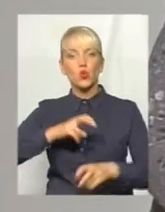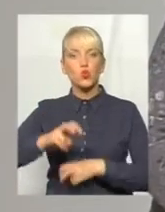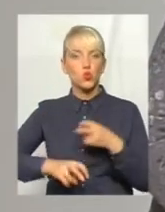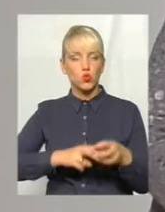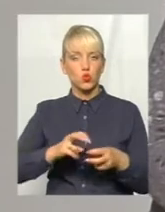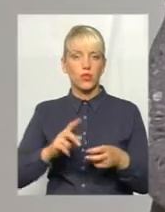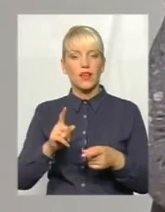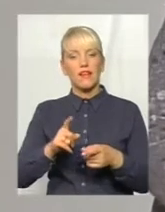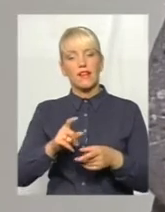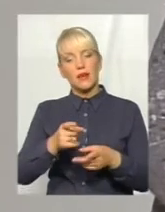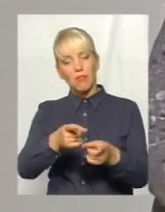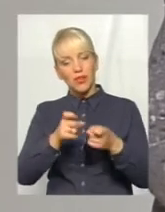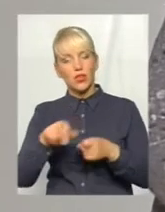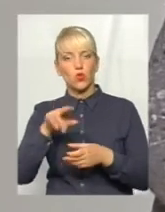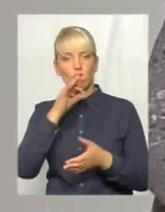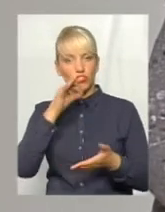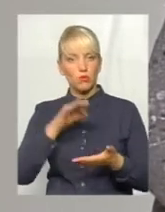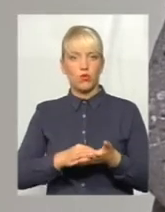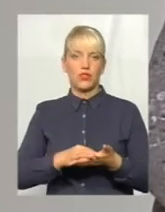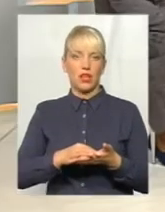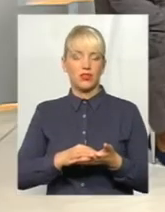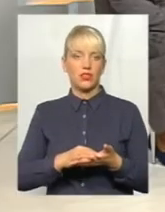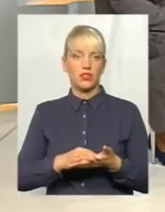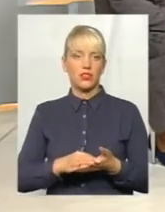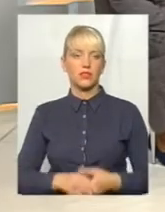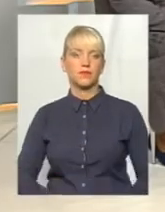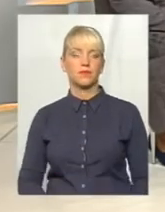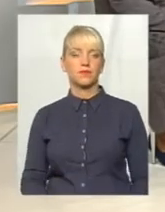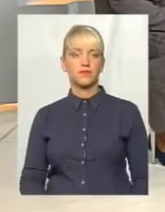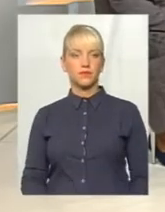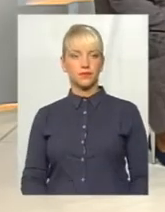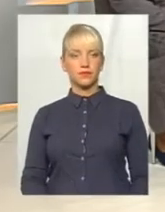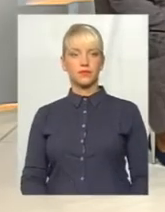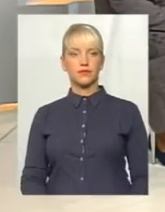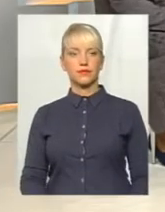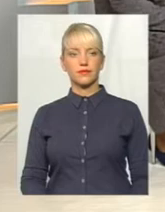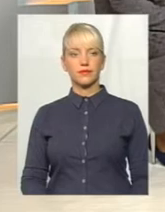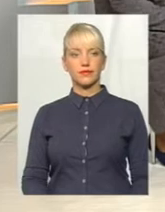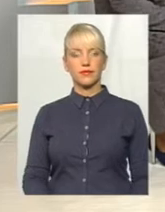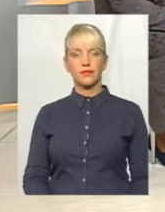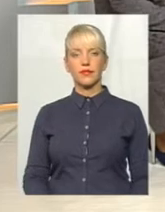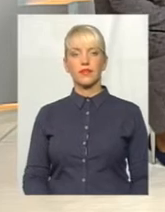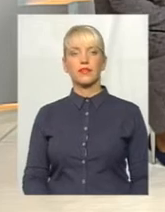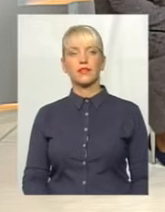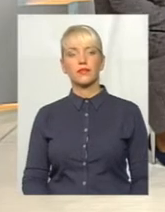Значить, це було спороцьовано у банку. Пане Михайло, у вас був коментар? Так, коли